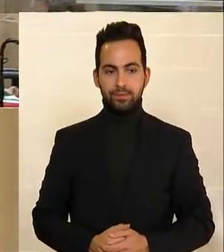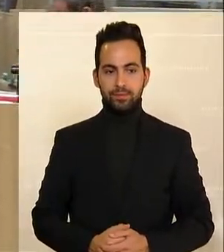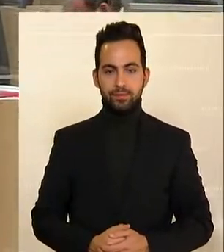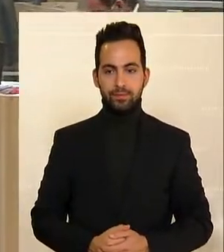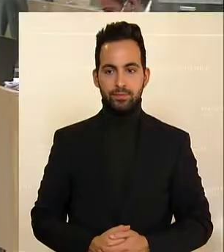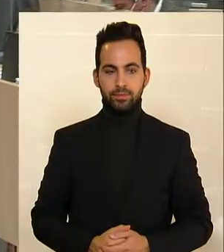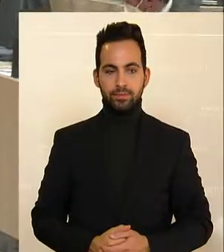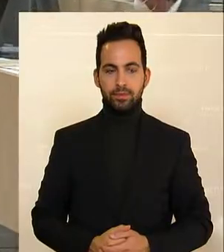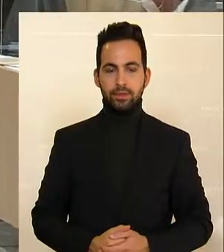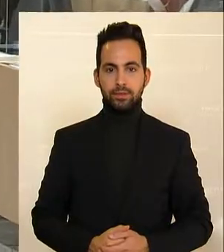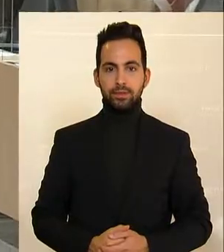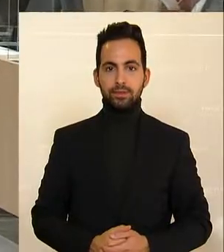Ausstieg aus der Atomindustrie aus.